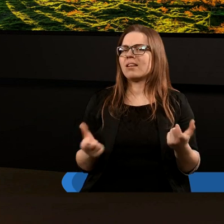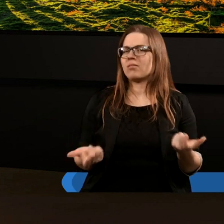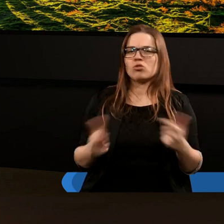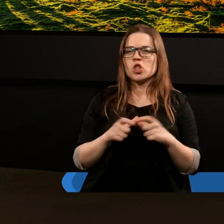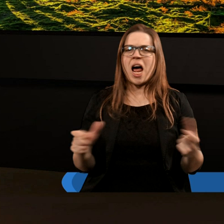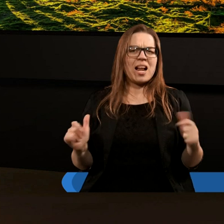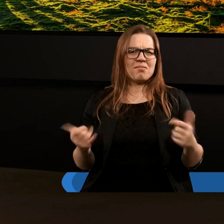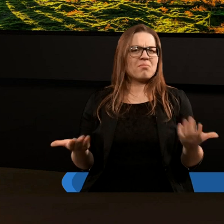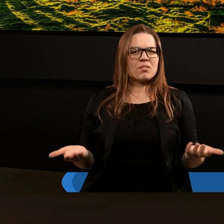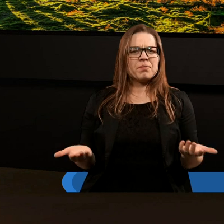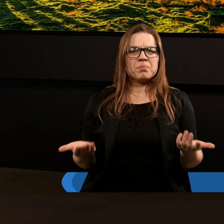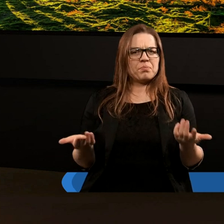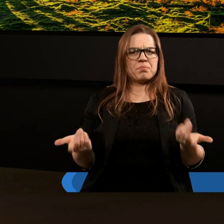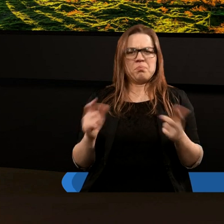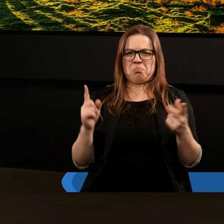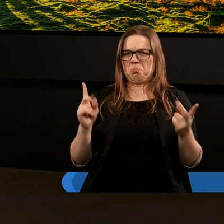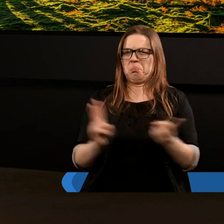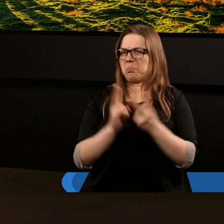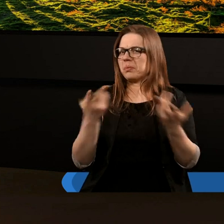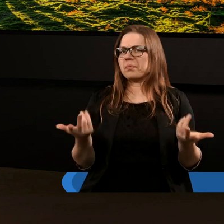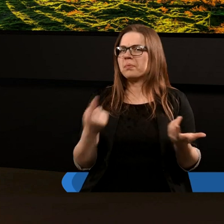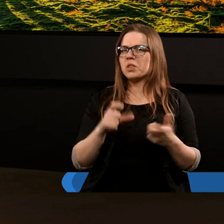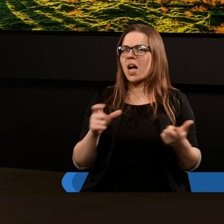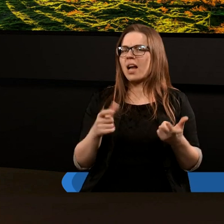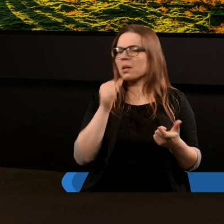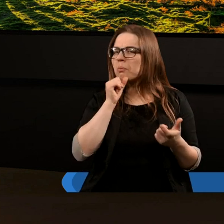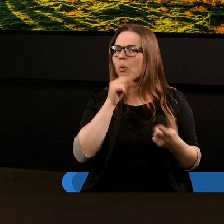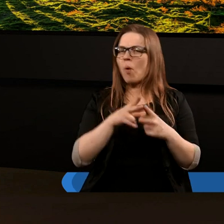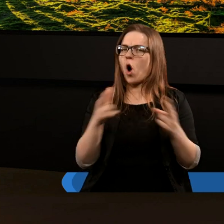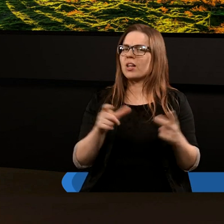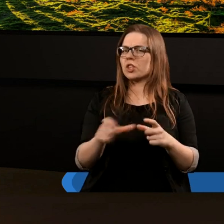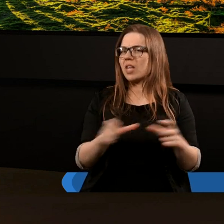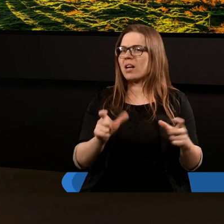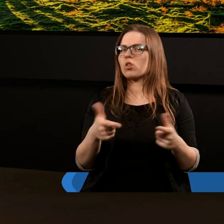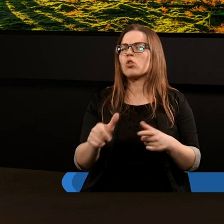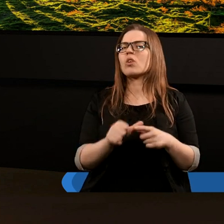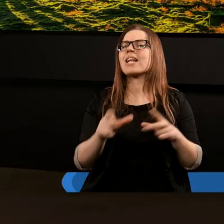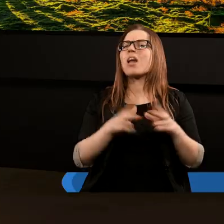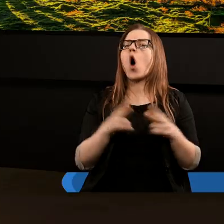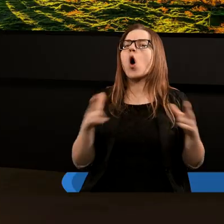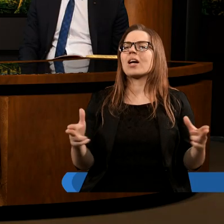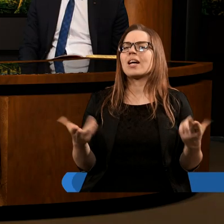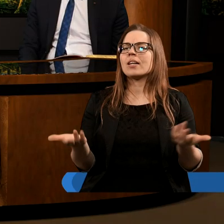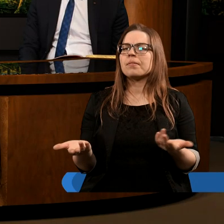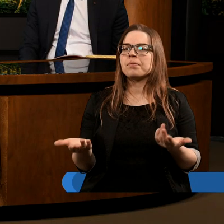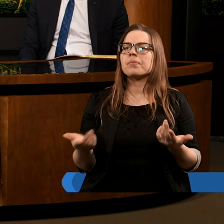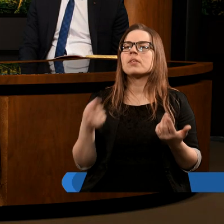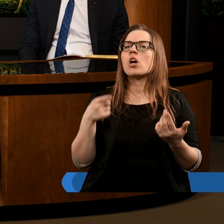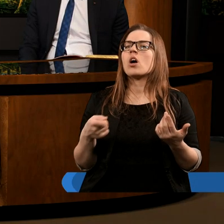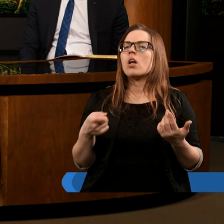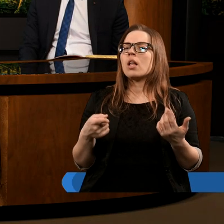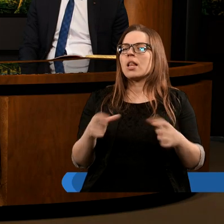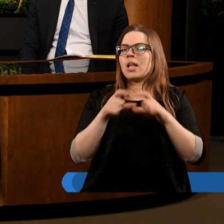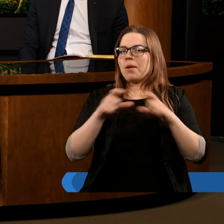Co to jest za czas? Gdzie my się z nim po raz pierwszy spotykamy? Czy możemy jakoś spróbować określić, co to jest za okres? O tym